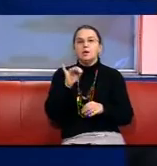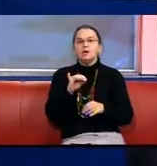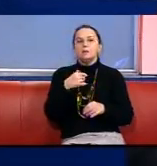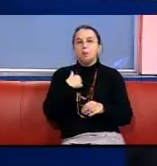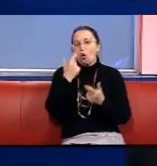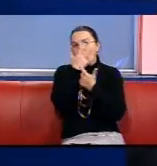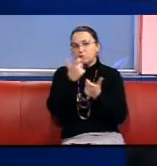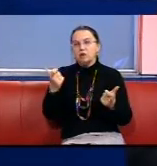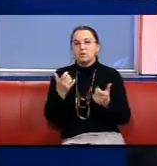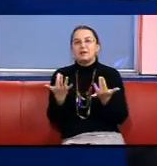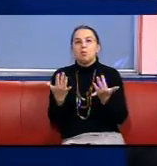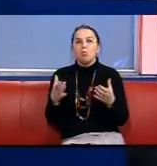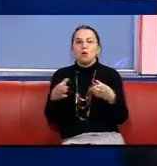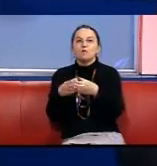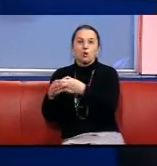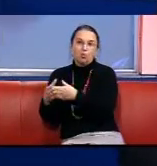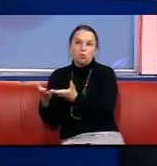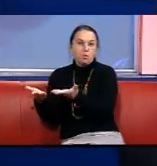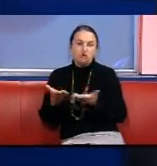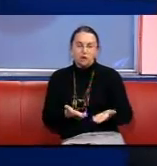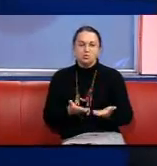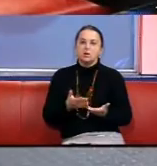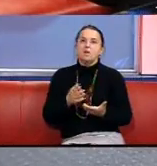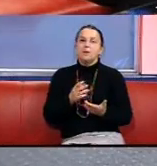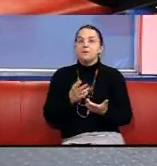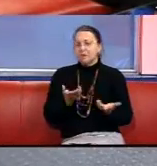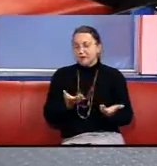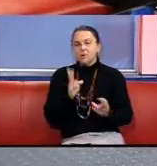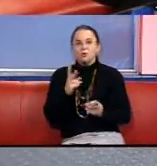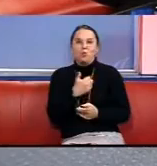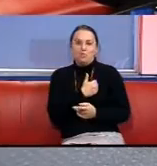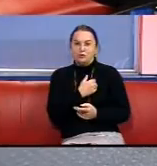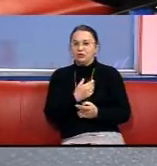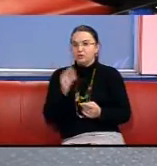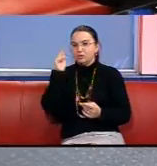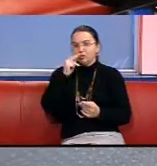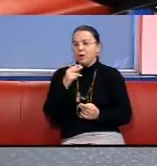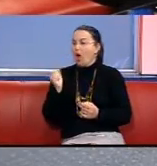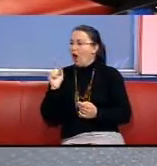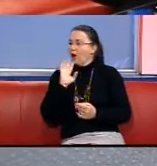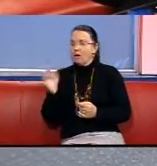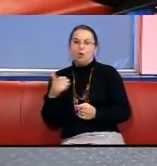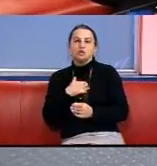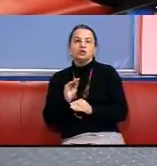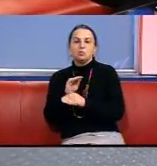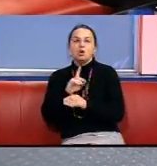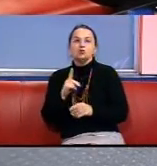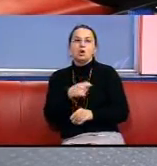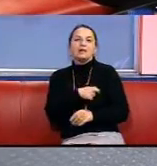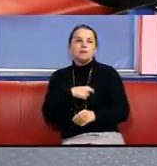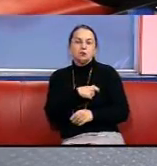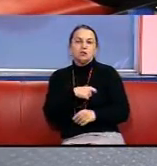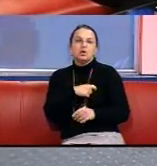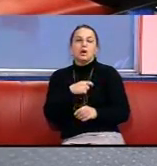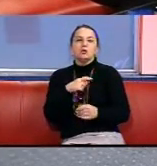ми об'являємо набор в групи, будь ласка, телезрітелям А я хочу додати, що депутати міськради міста